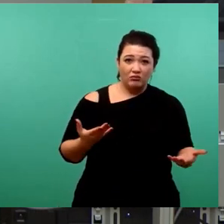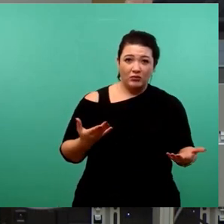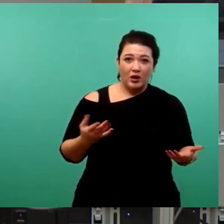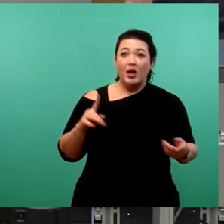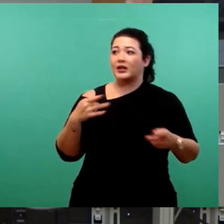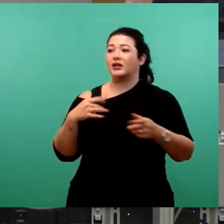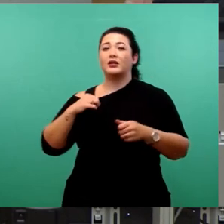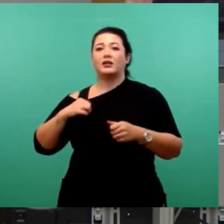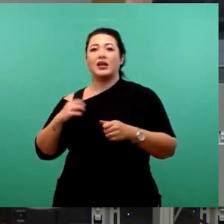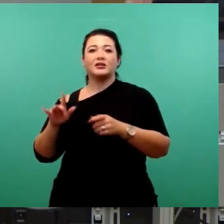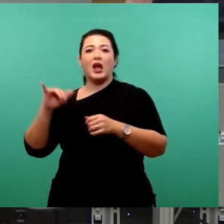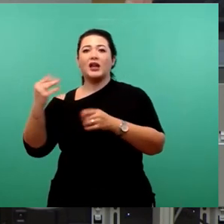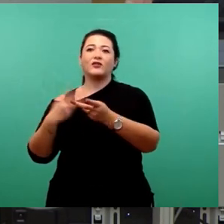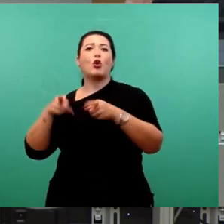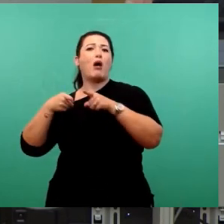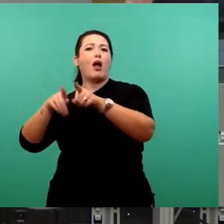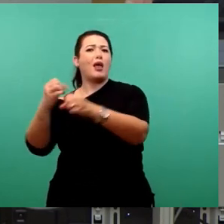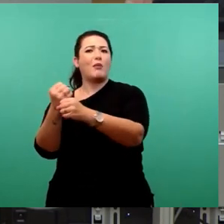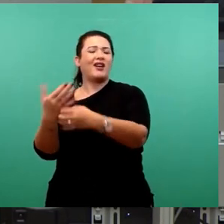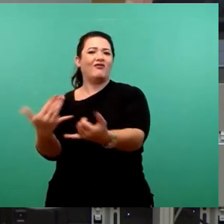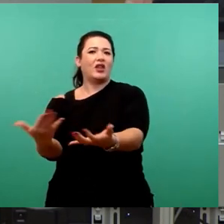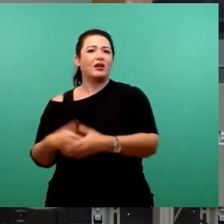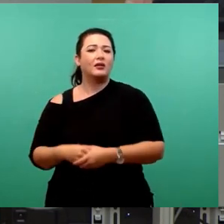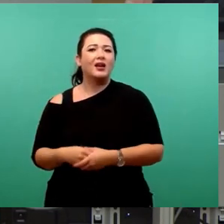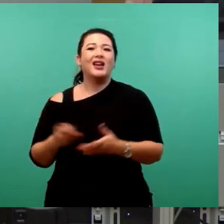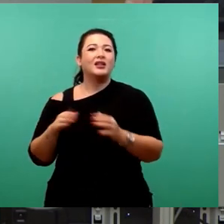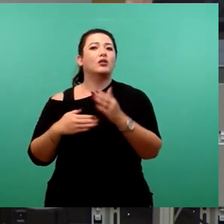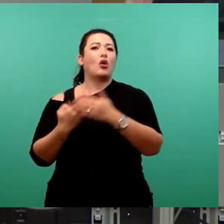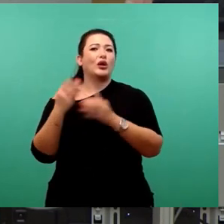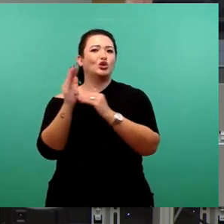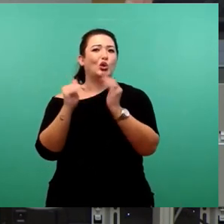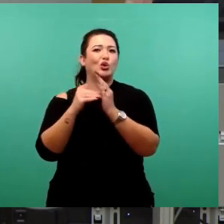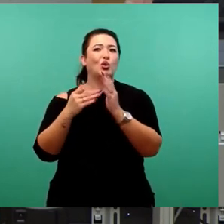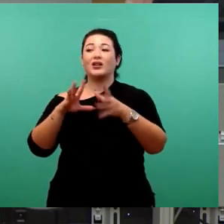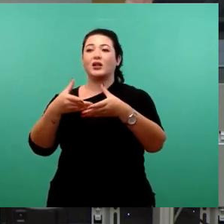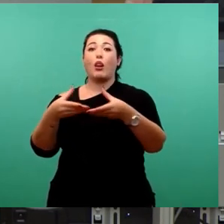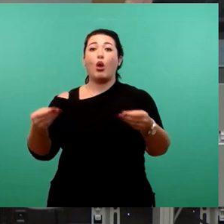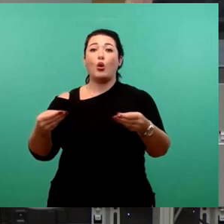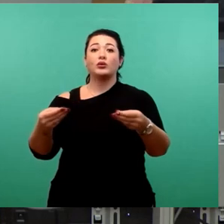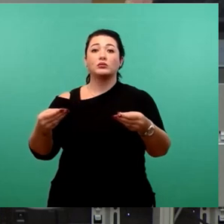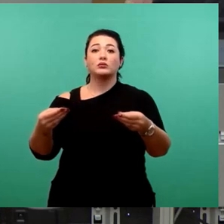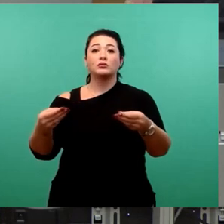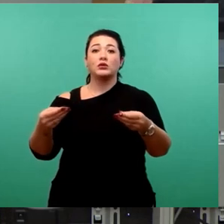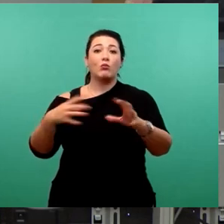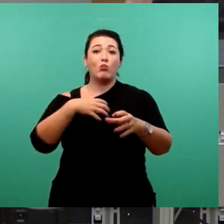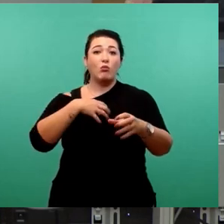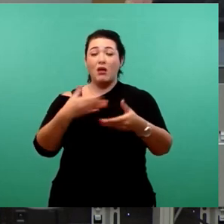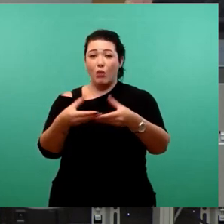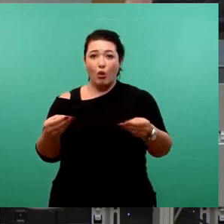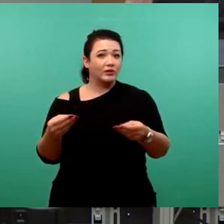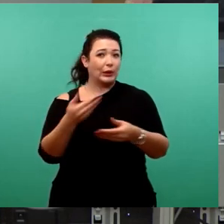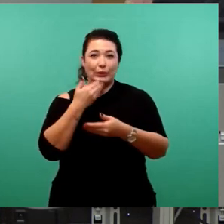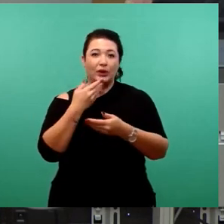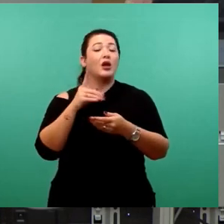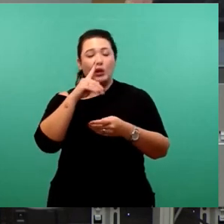gemacht. Diese neue Struktur löst kein einziges Problem. Sie schafft nur neue. Sie ist einfach und